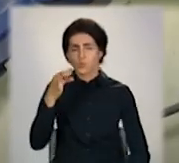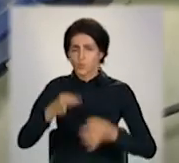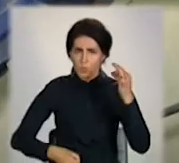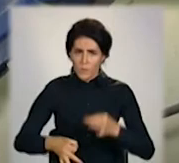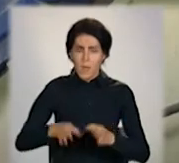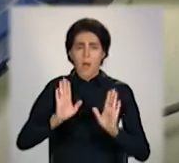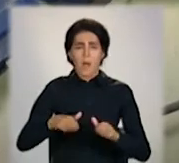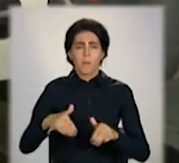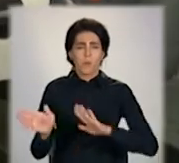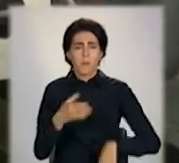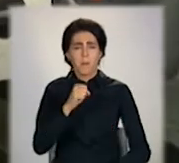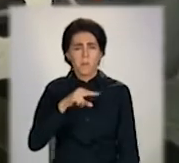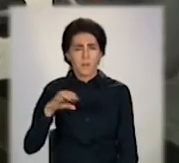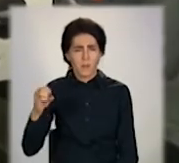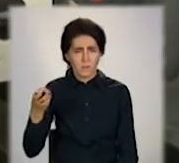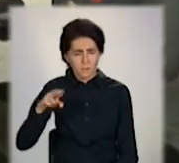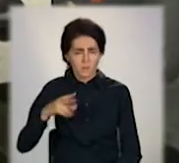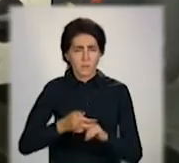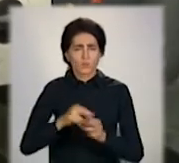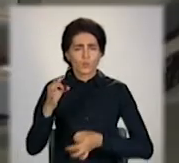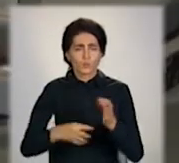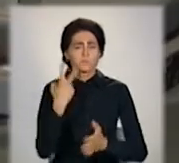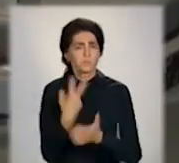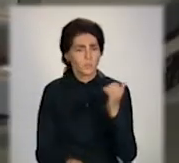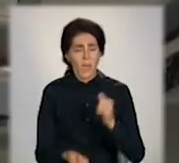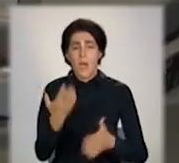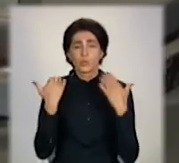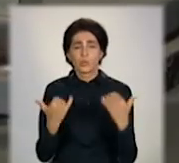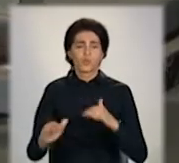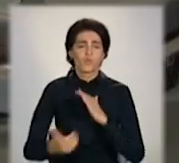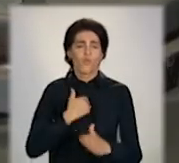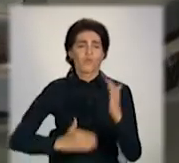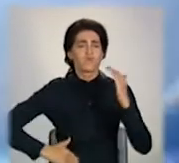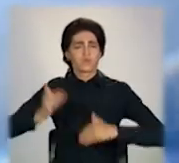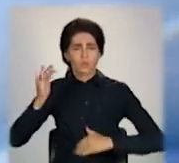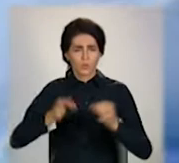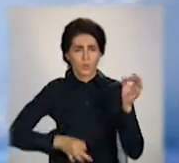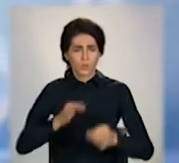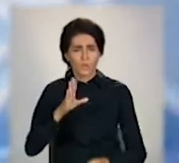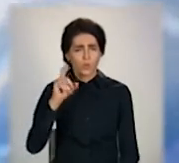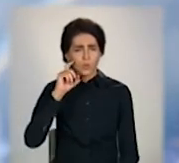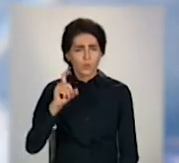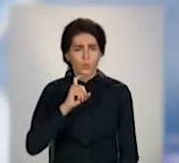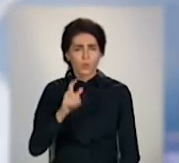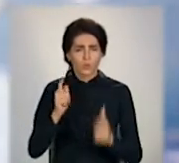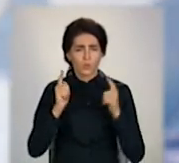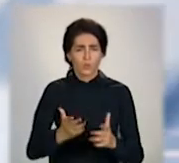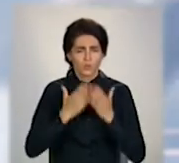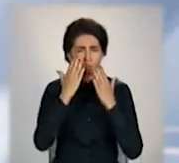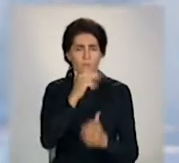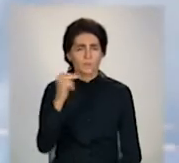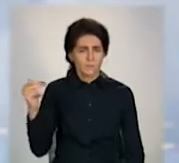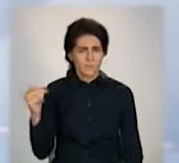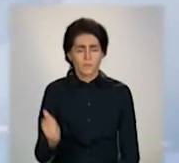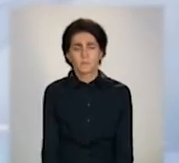апеляційному. Та обидві рази програв. Тепер звернувся до Верховного суду України. Ми назгодні з тим притисом, що